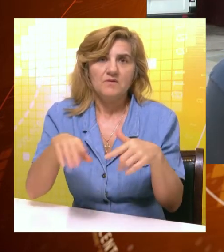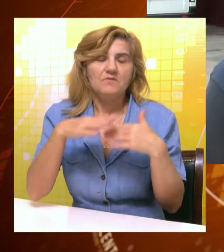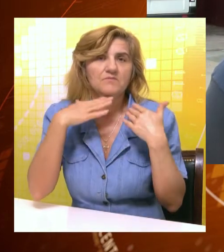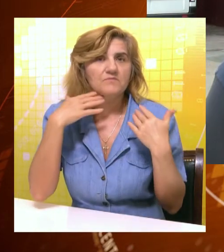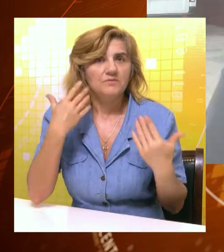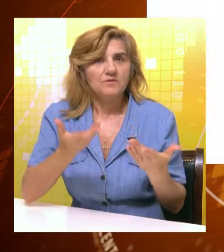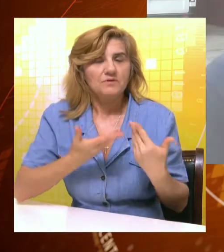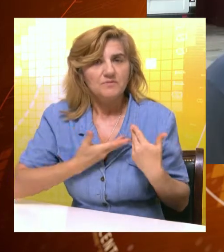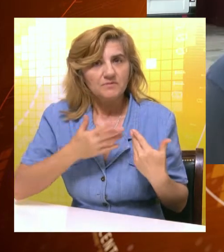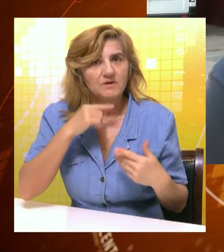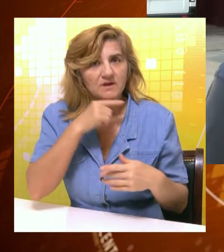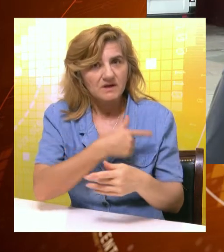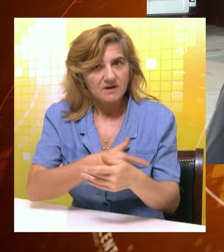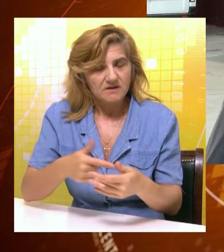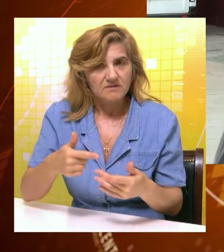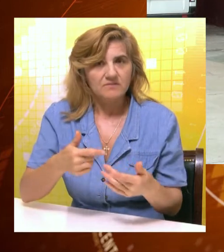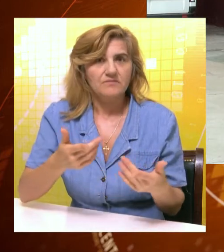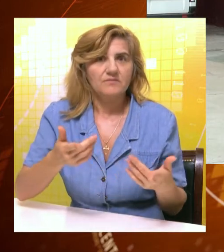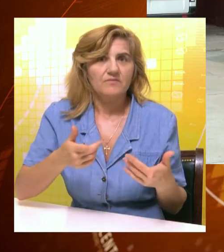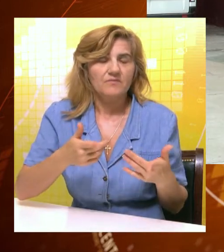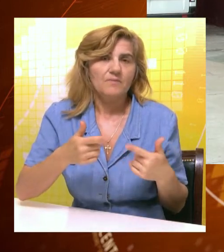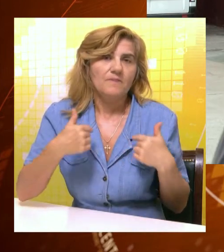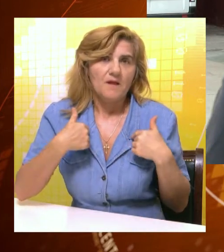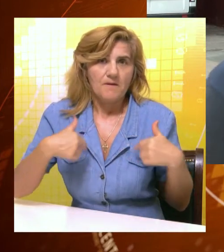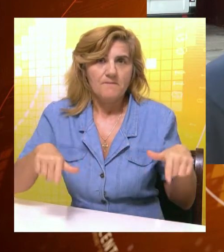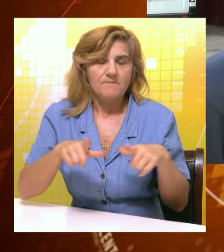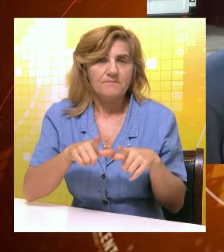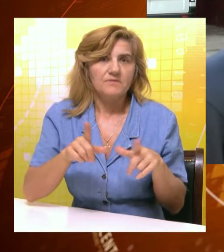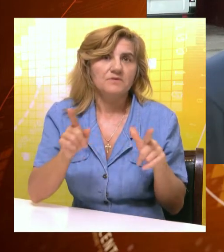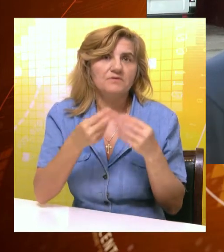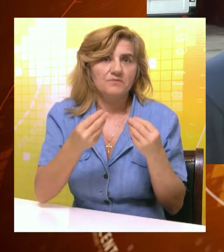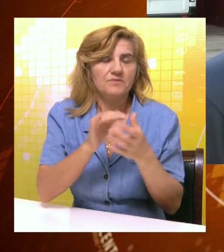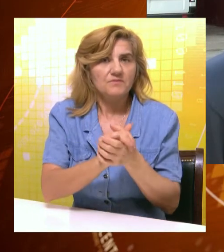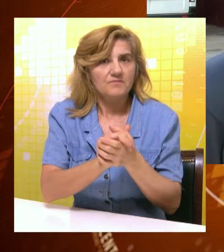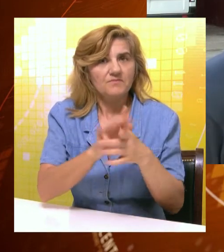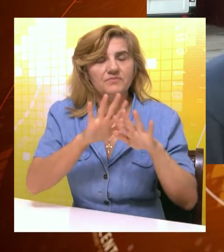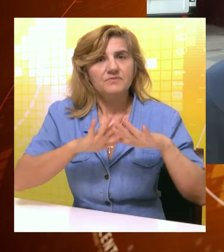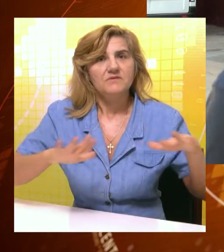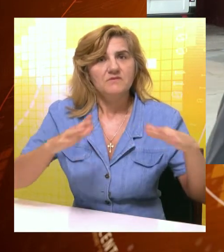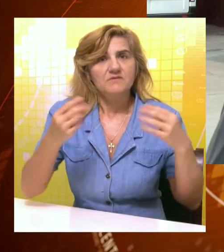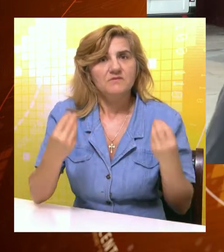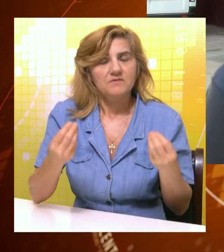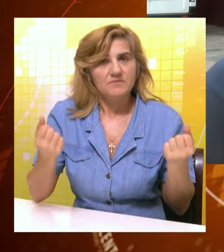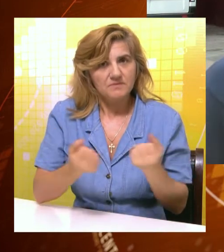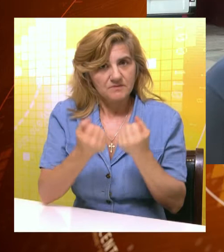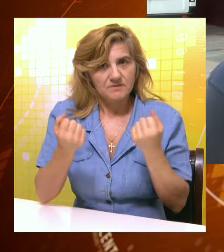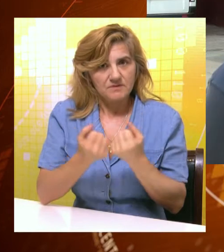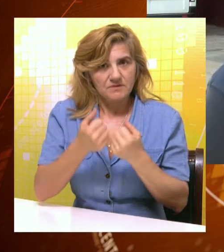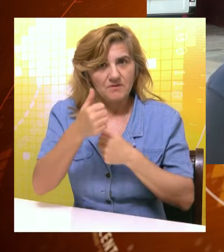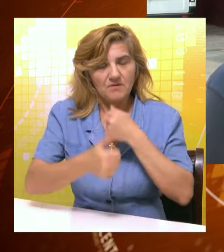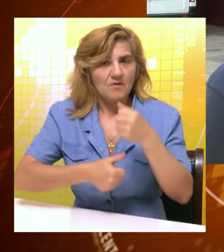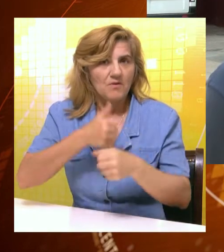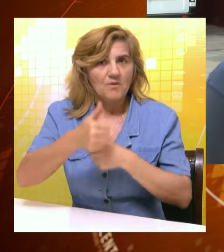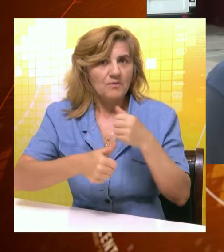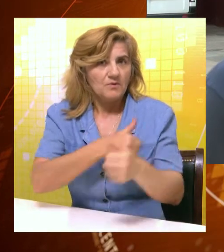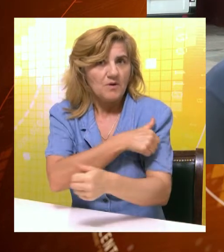subrađanima. Služba za transfuziju krvi gdje mi učestvamo kao partner ima svoj kalendar aktivnosti, u toku godine obavi